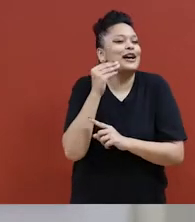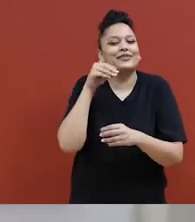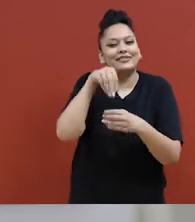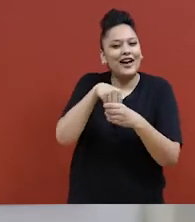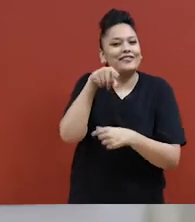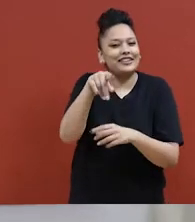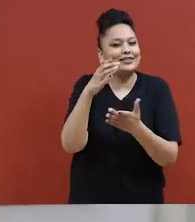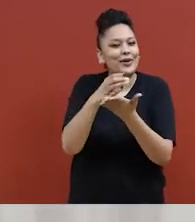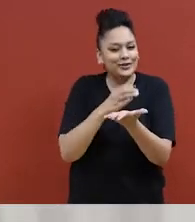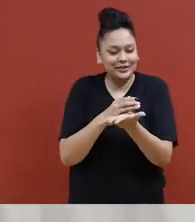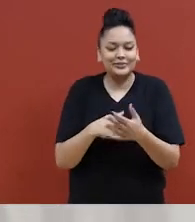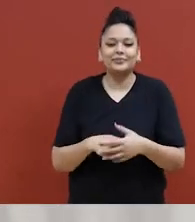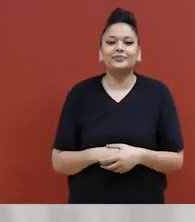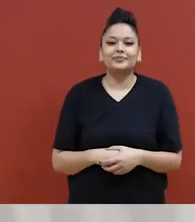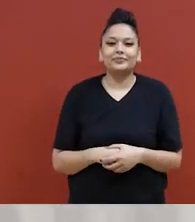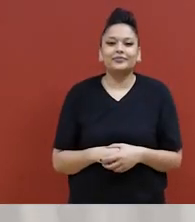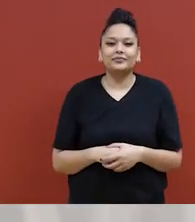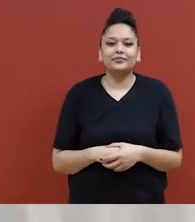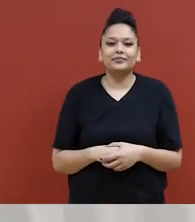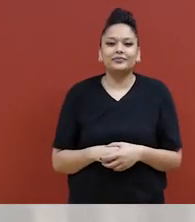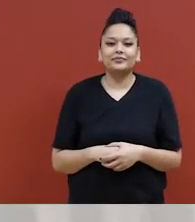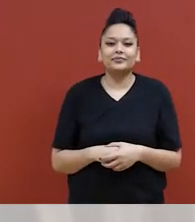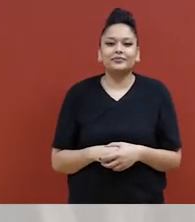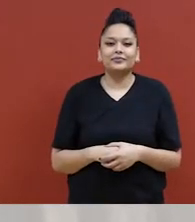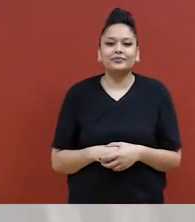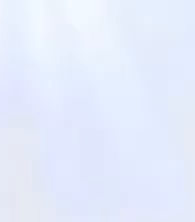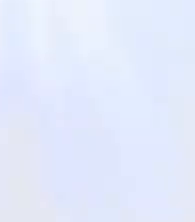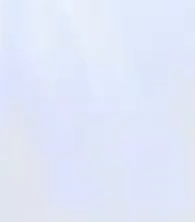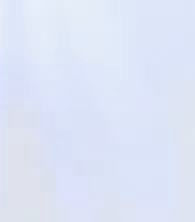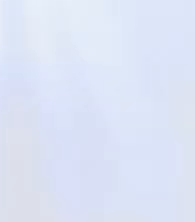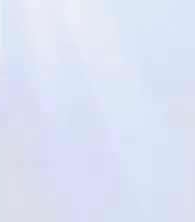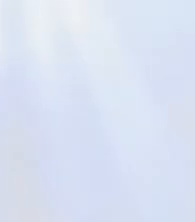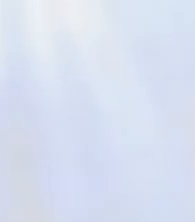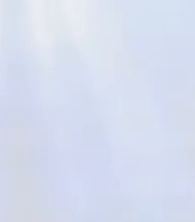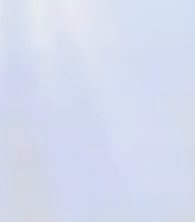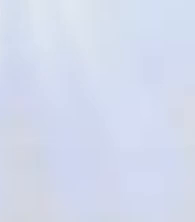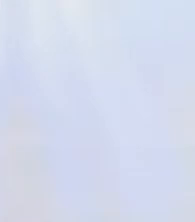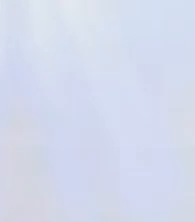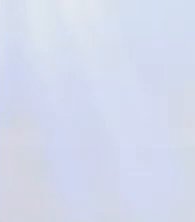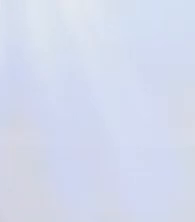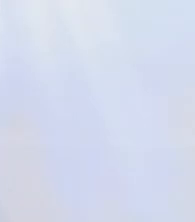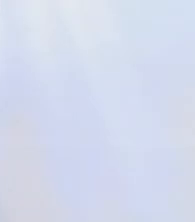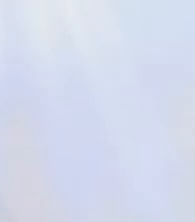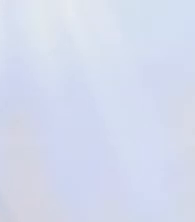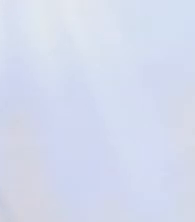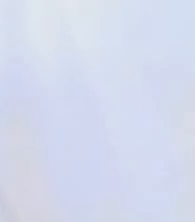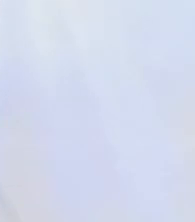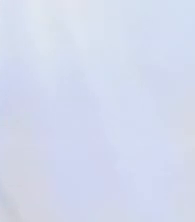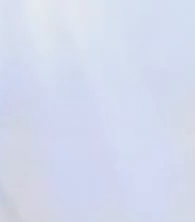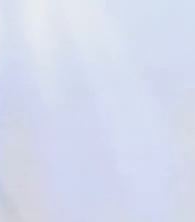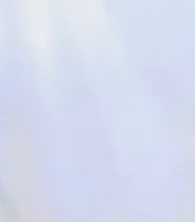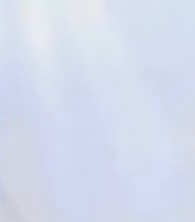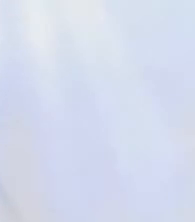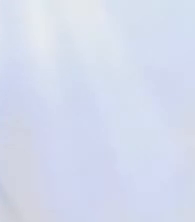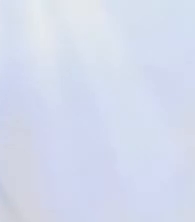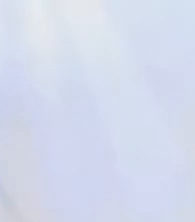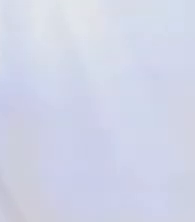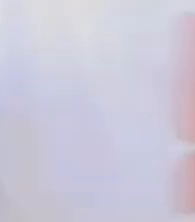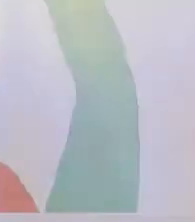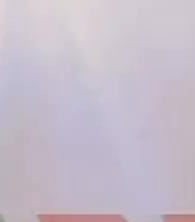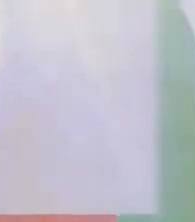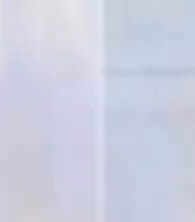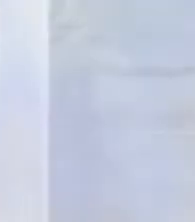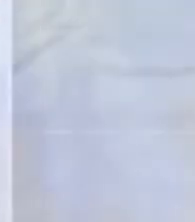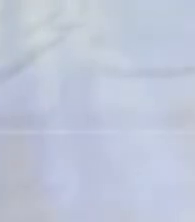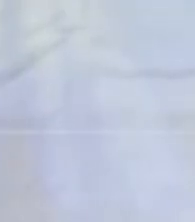On va commencer tout de suite. Vibrant Women with Disabilities Action Awareness Group à Toronto est un collectif dont les pairs offrent du soutien et du mentorat aux